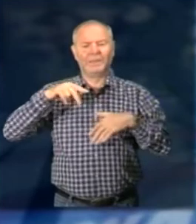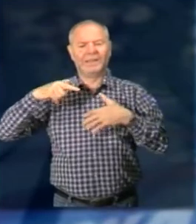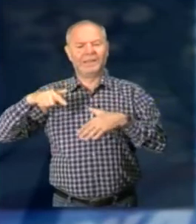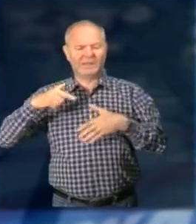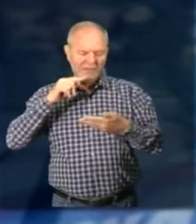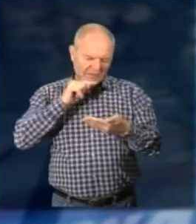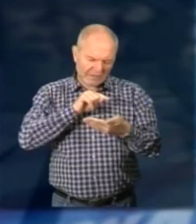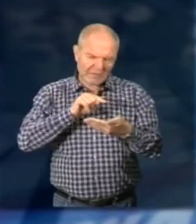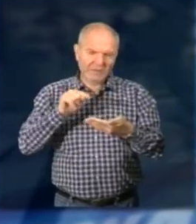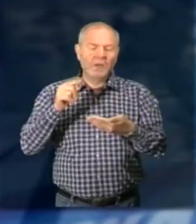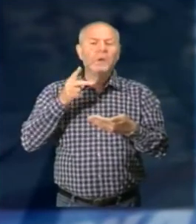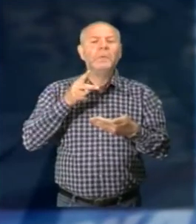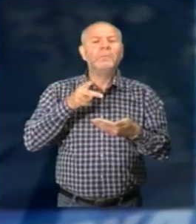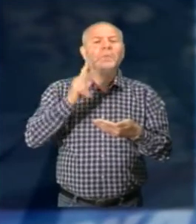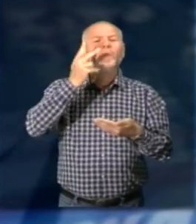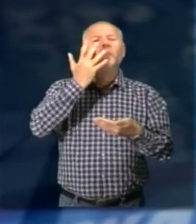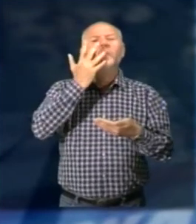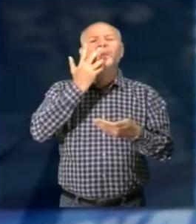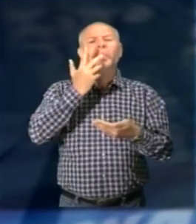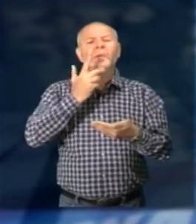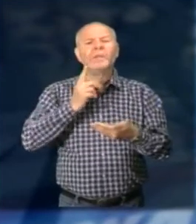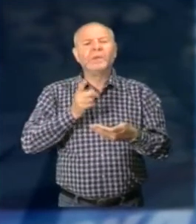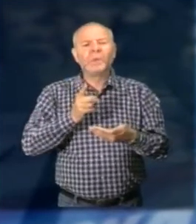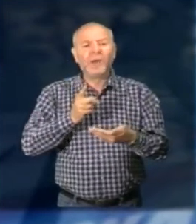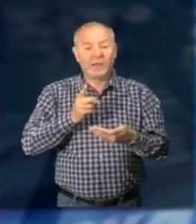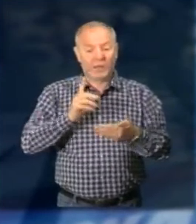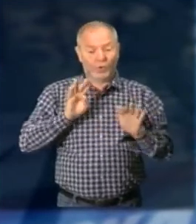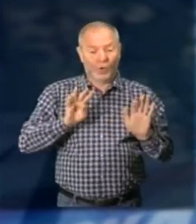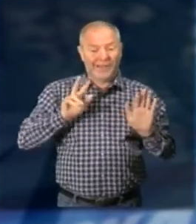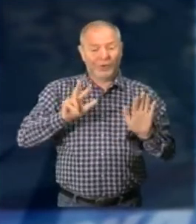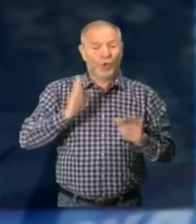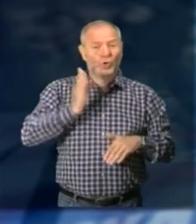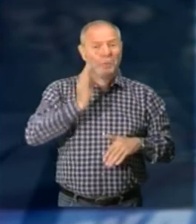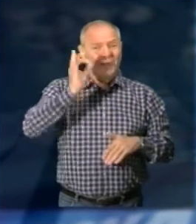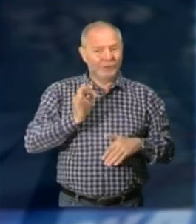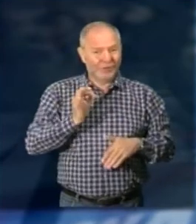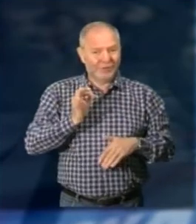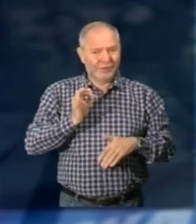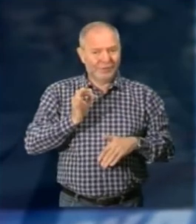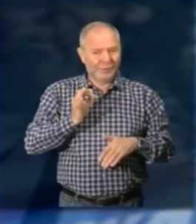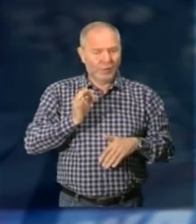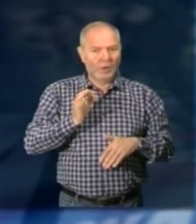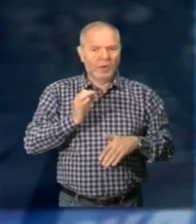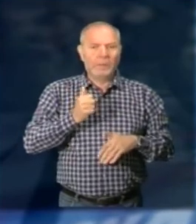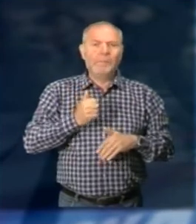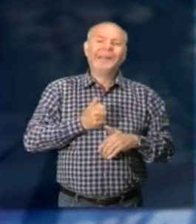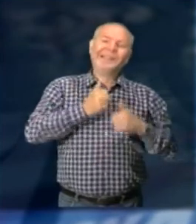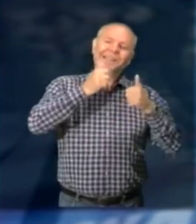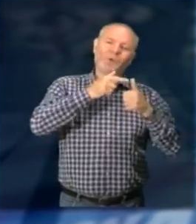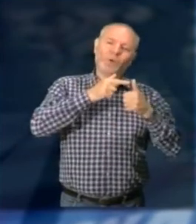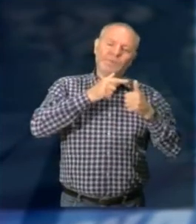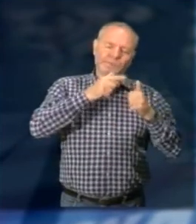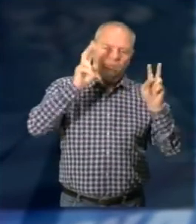Vediamo che quelli che più sono piaciuti, tutti con il 98,10% di gradimento Sono stati il primo, una giornata